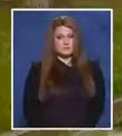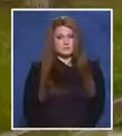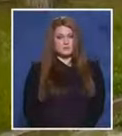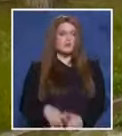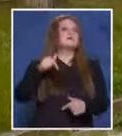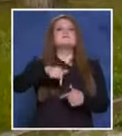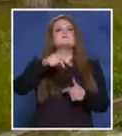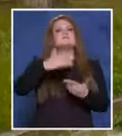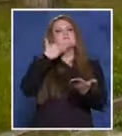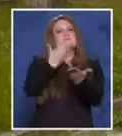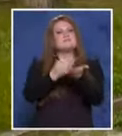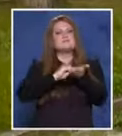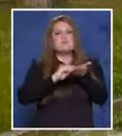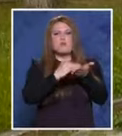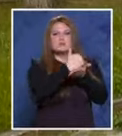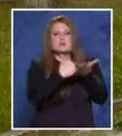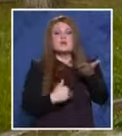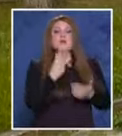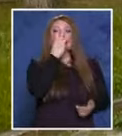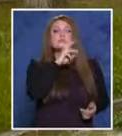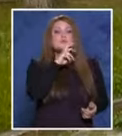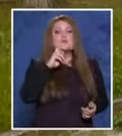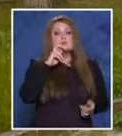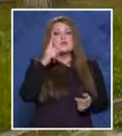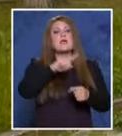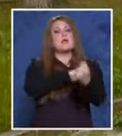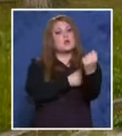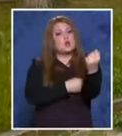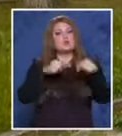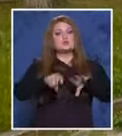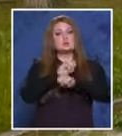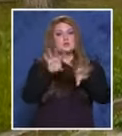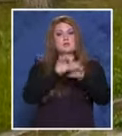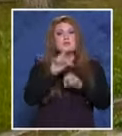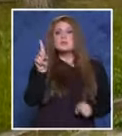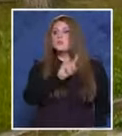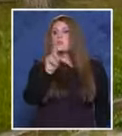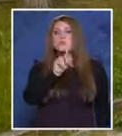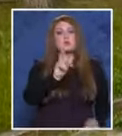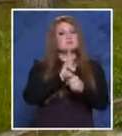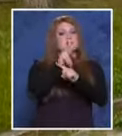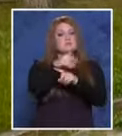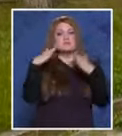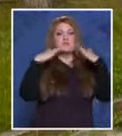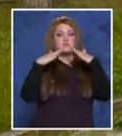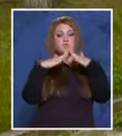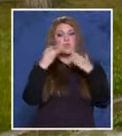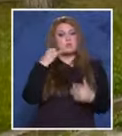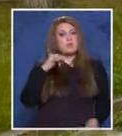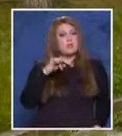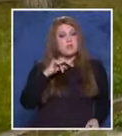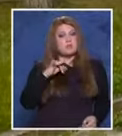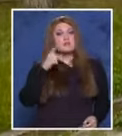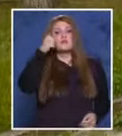Във показанията си, тримата полицаи и герои на днешното ни предаване твърдят, че никога не са влизали в дома на Йордан, а